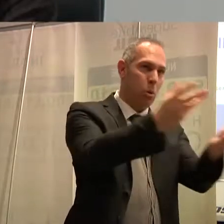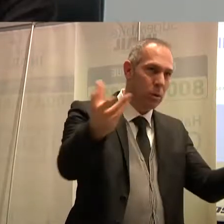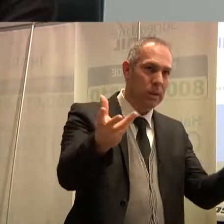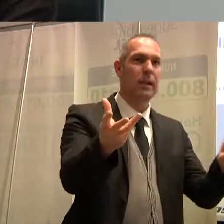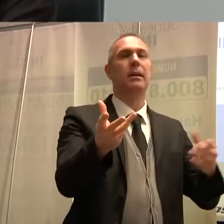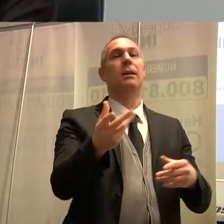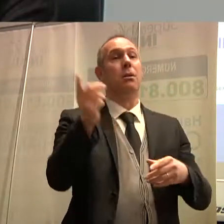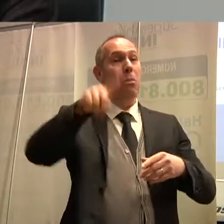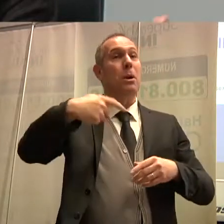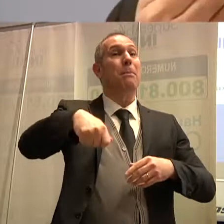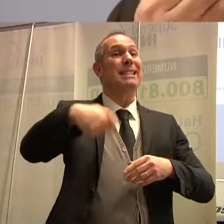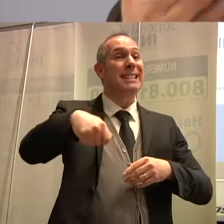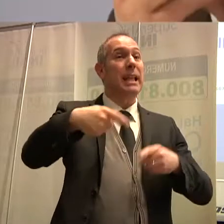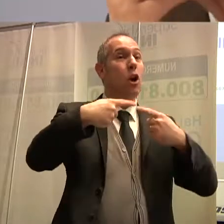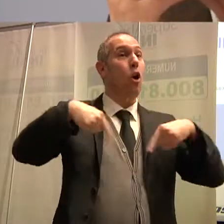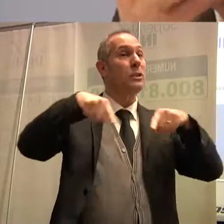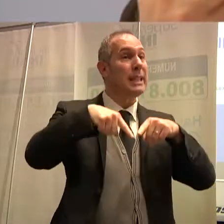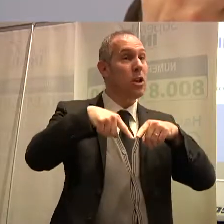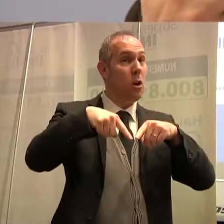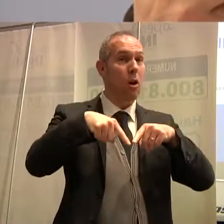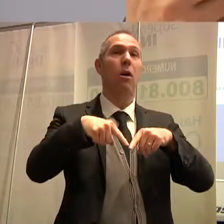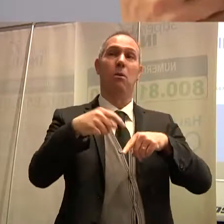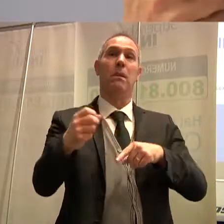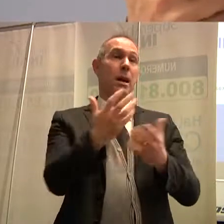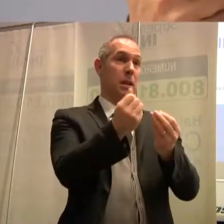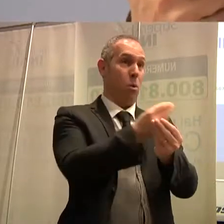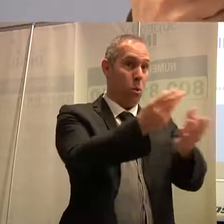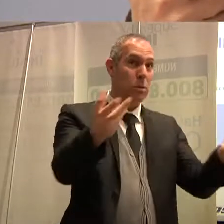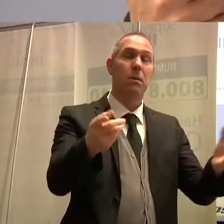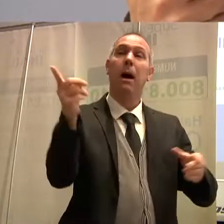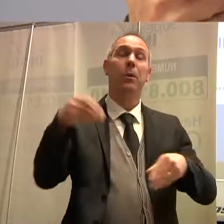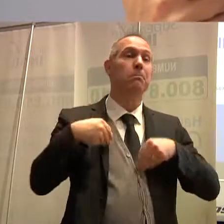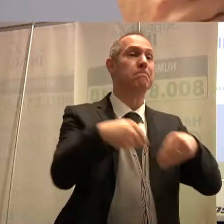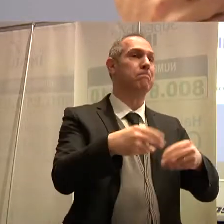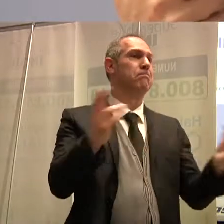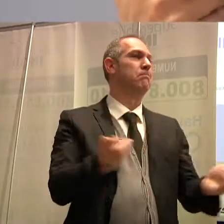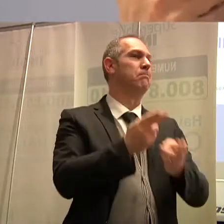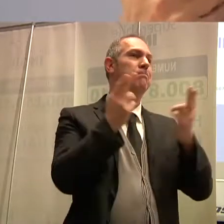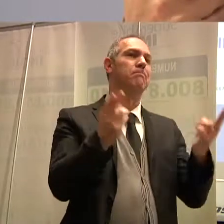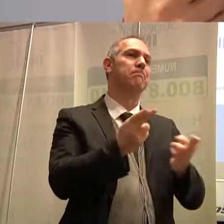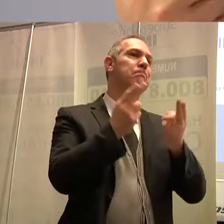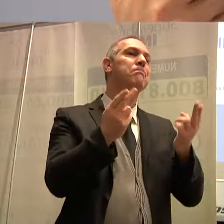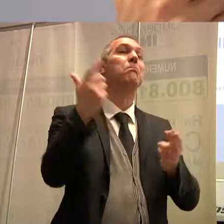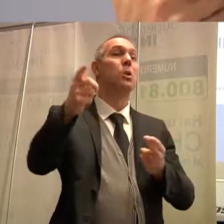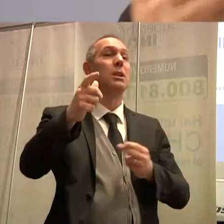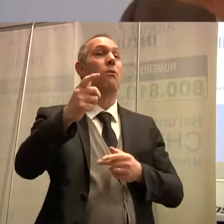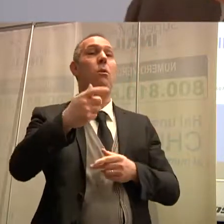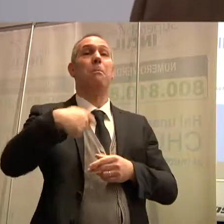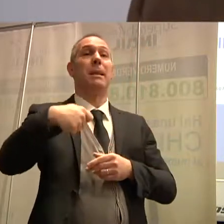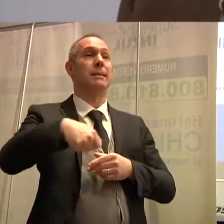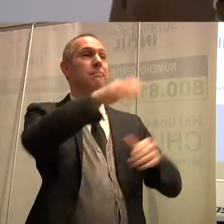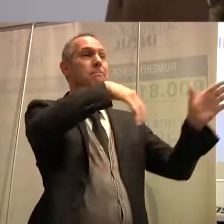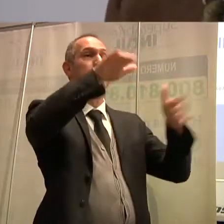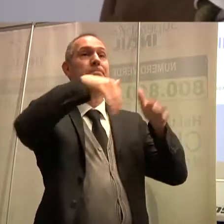ma purtroppo non potrà intervenire proprio perché oggi pomeriggio è convocato questo tavolo di confronto con le associazioni.